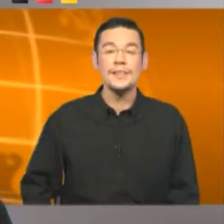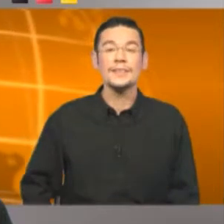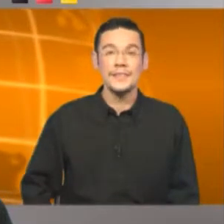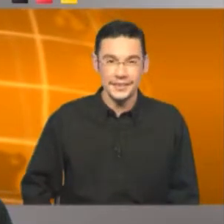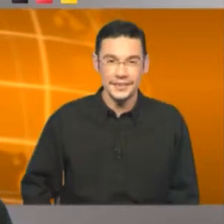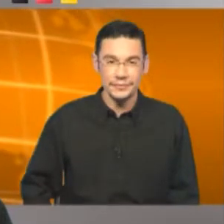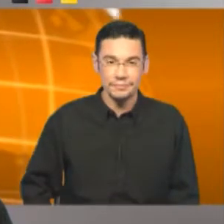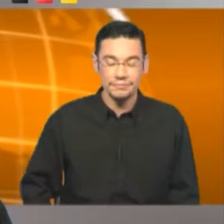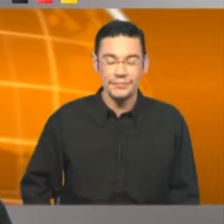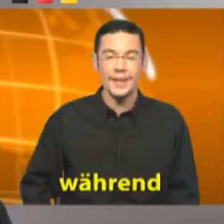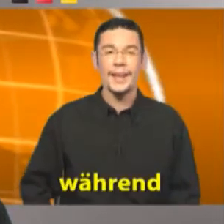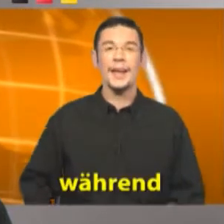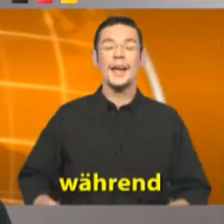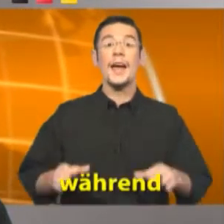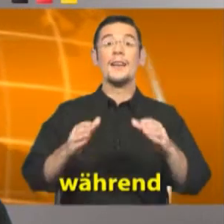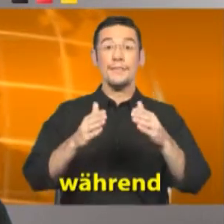viel trinken.